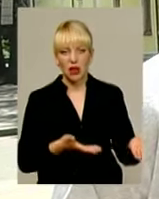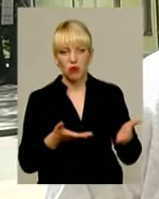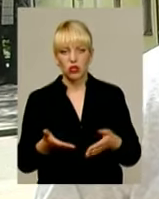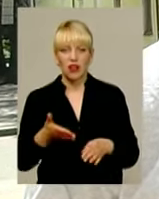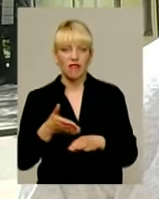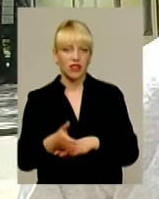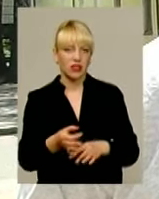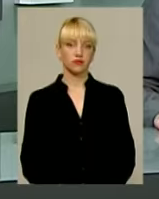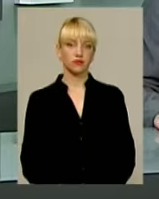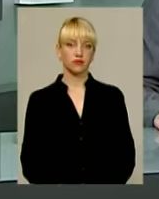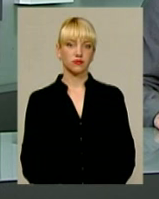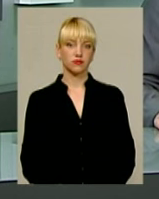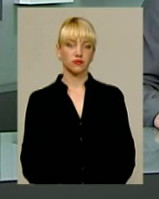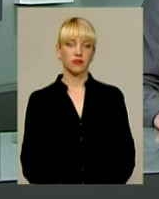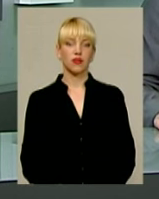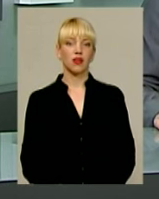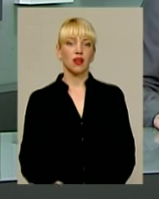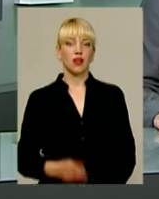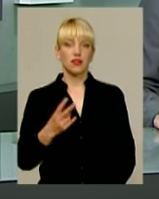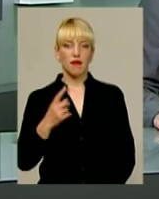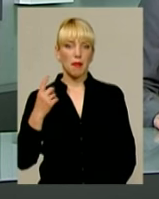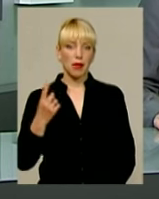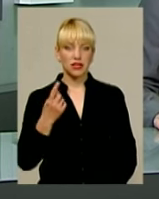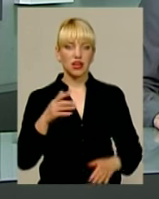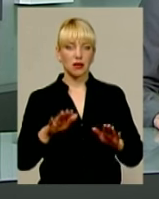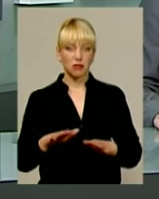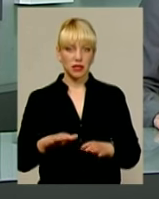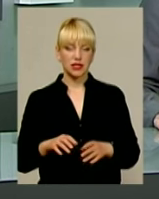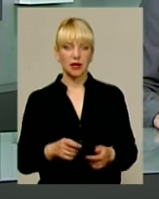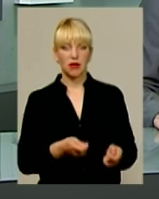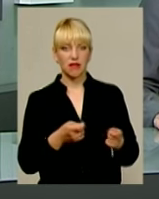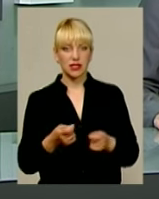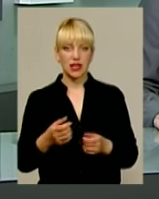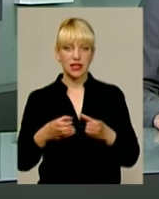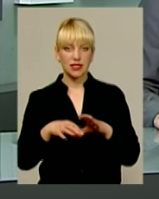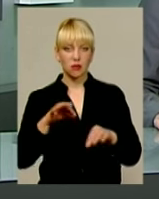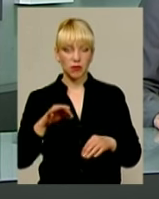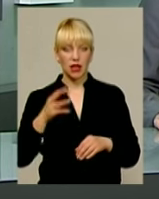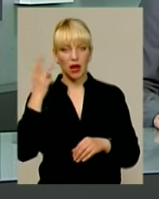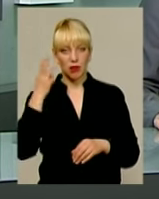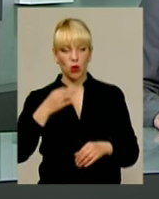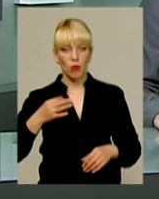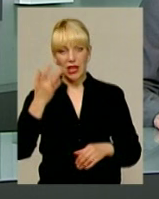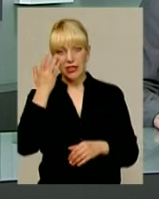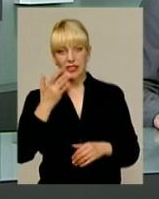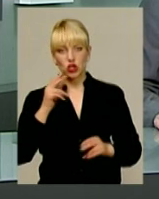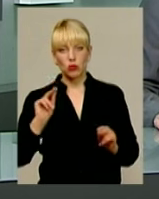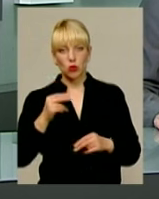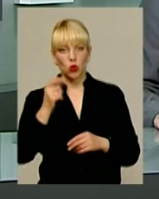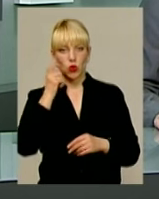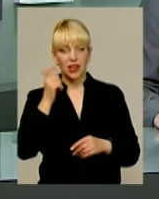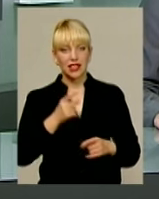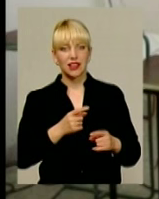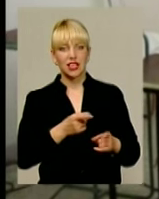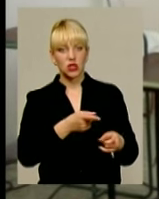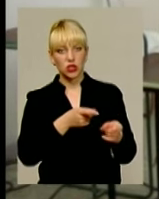вільний. Два перших місцях привела збірна Хмельницької області з літнього чемпіонату України з кульової